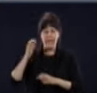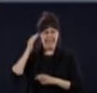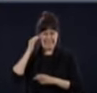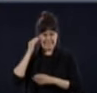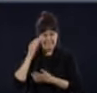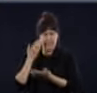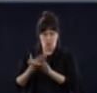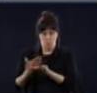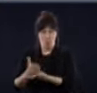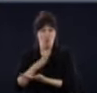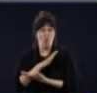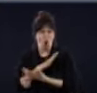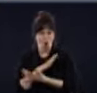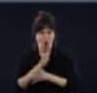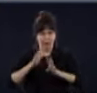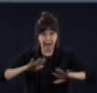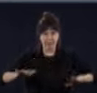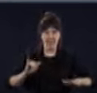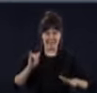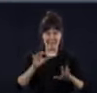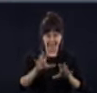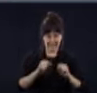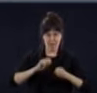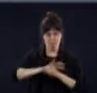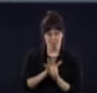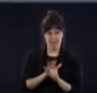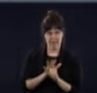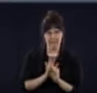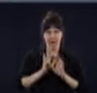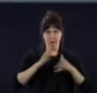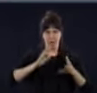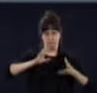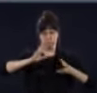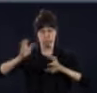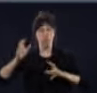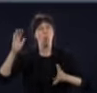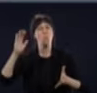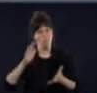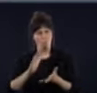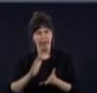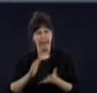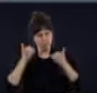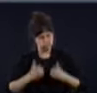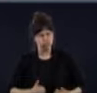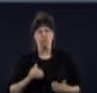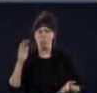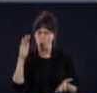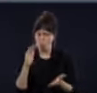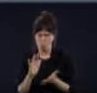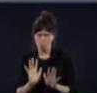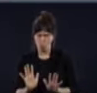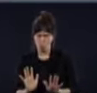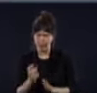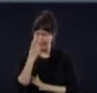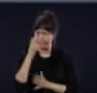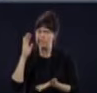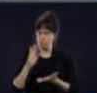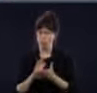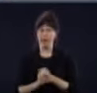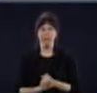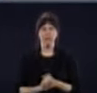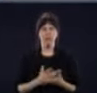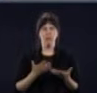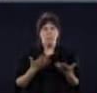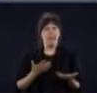que d'autres de faire des complications. On demande à ceux d'être en complication de le faire. Dans le fond, ce n pas un laboratoire, c'est un essayer de revenir à une vie